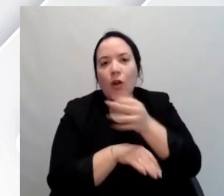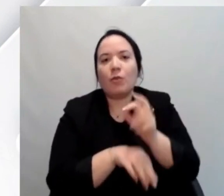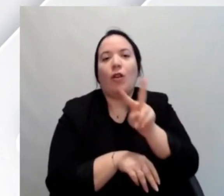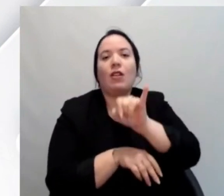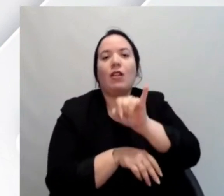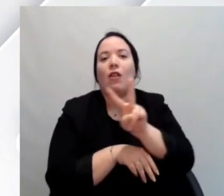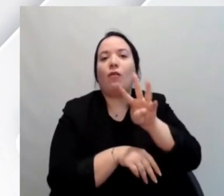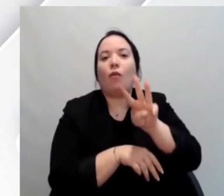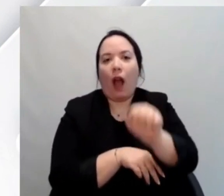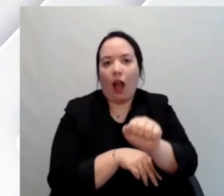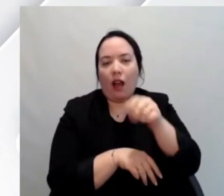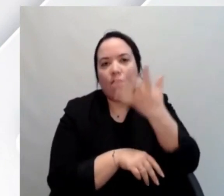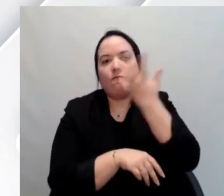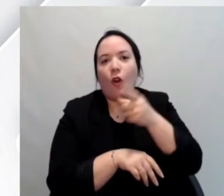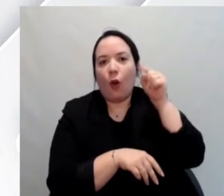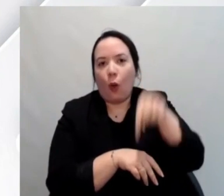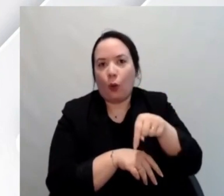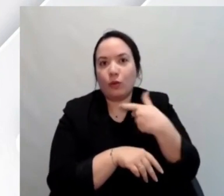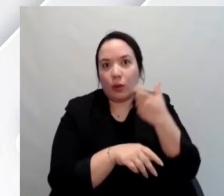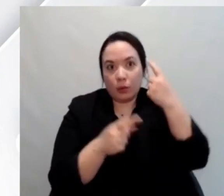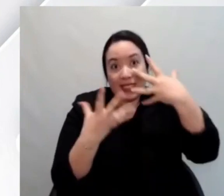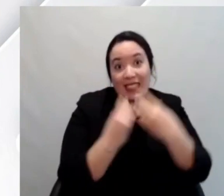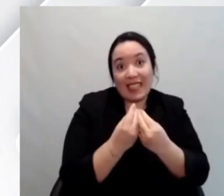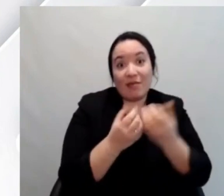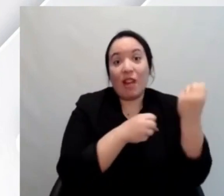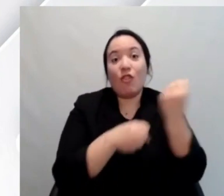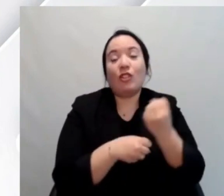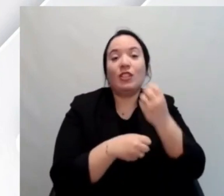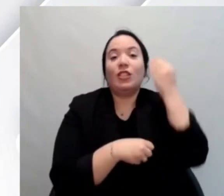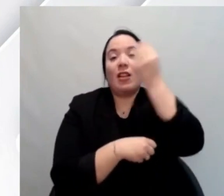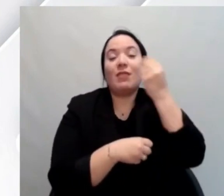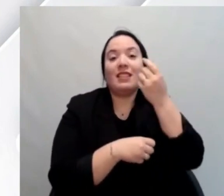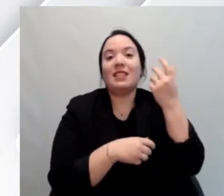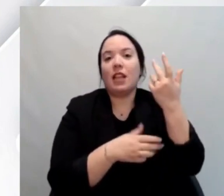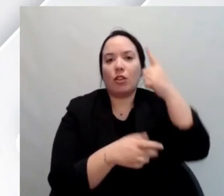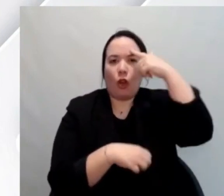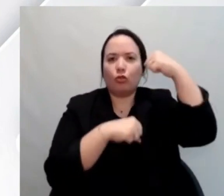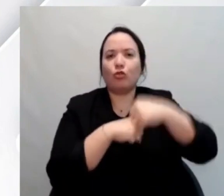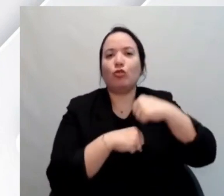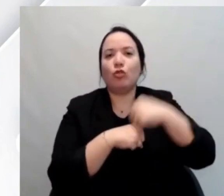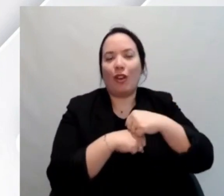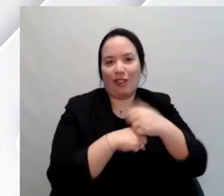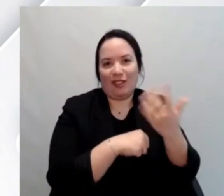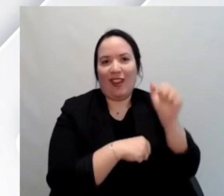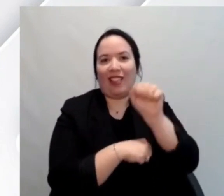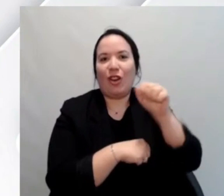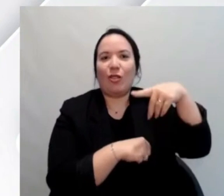Association e la Fondazione Pensiero Solido, di cui è presieduta da Antonio Palmieri.